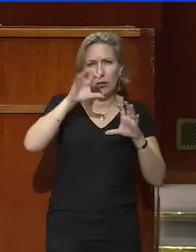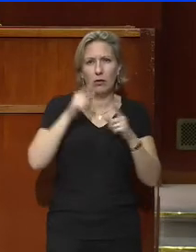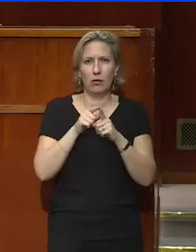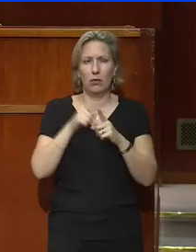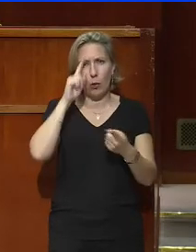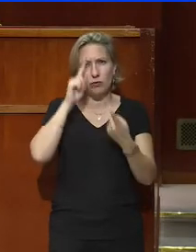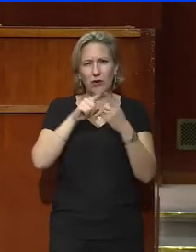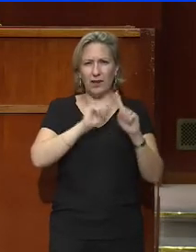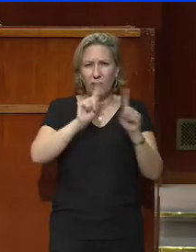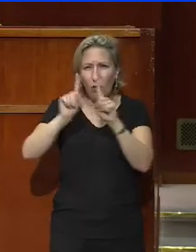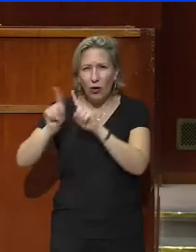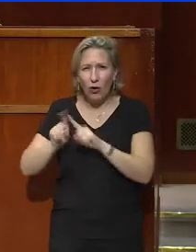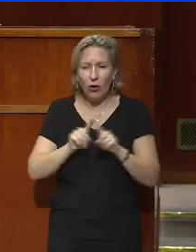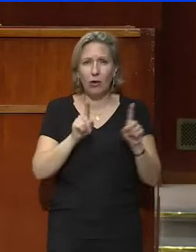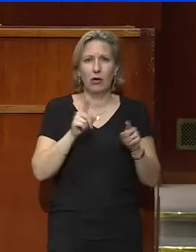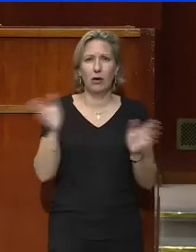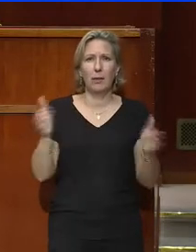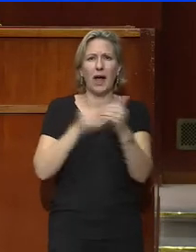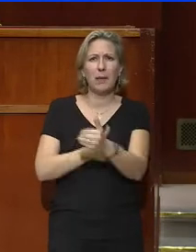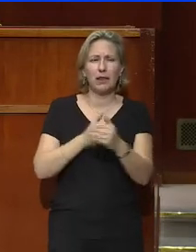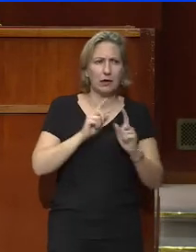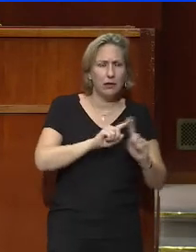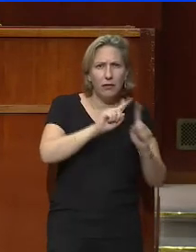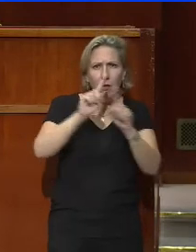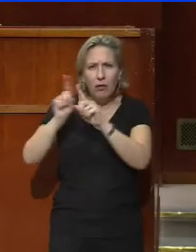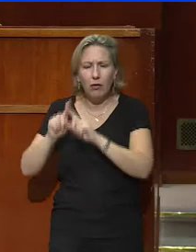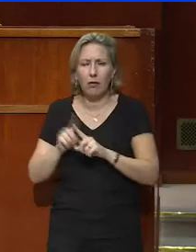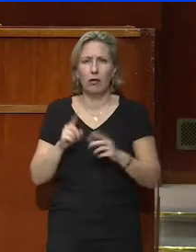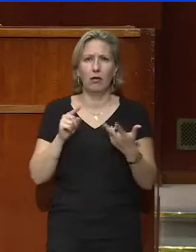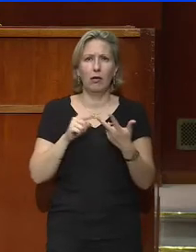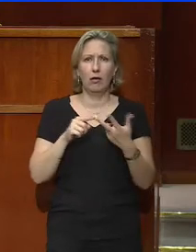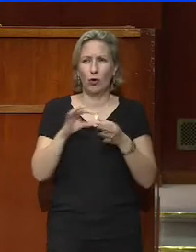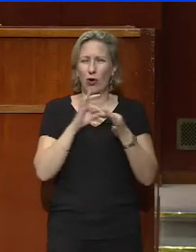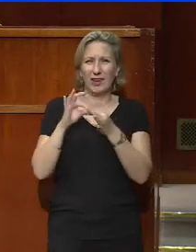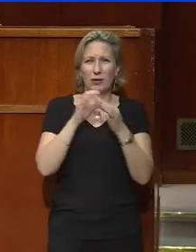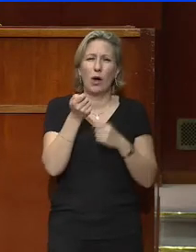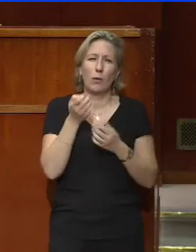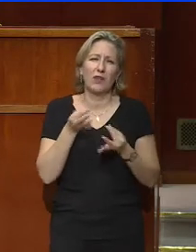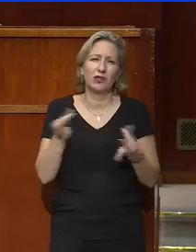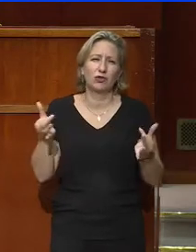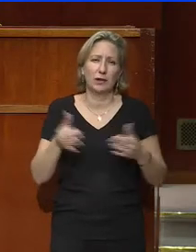périmètres parfois différents et la coordination toujours un peu fragile.